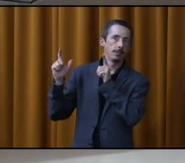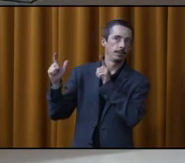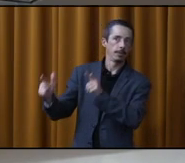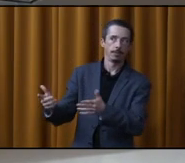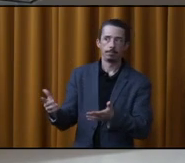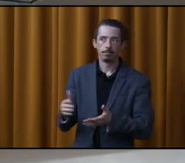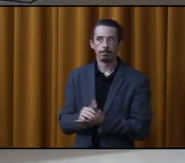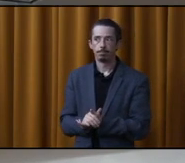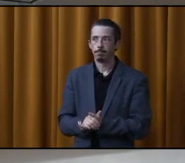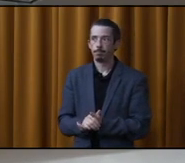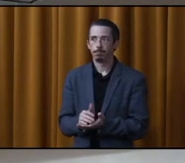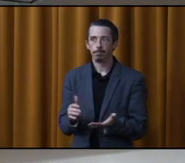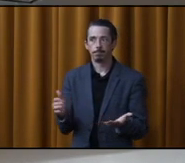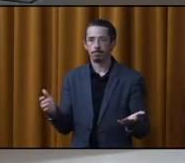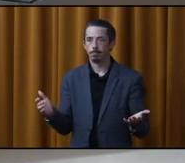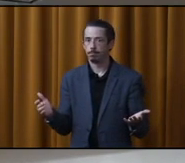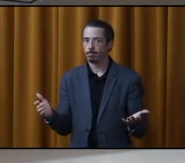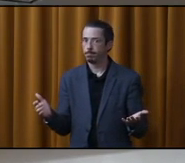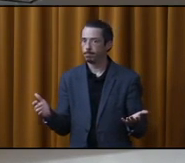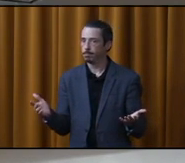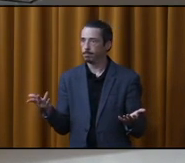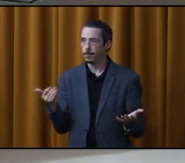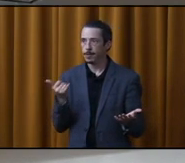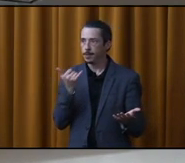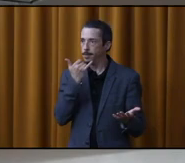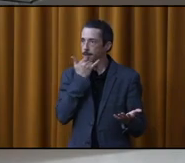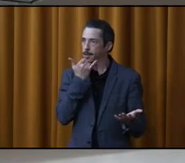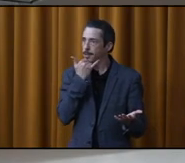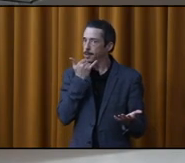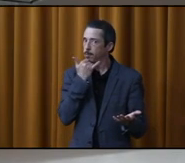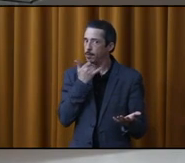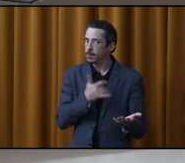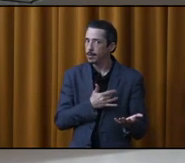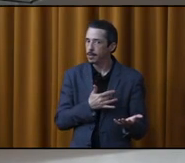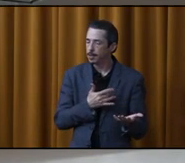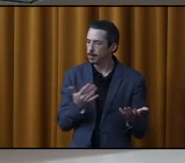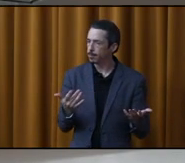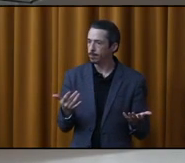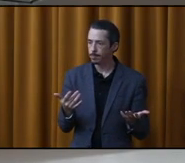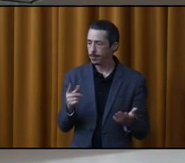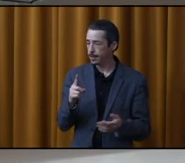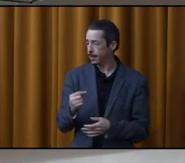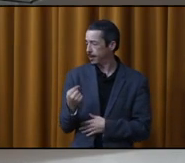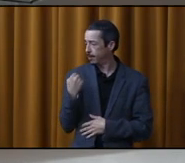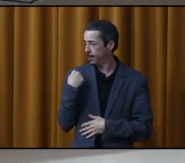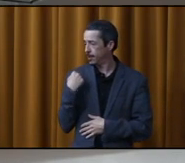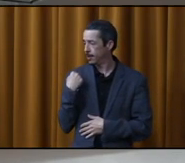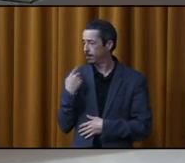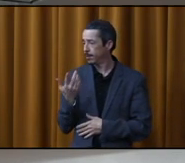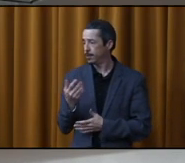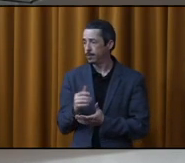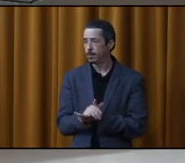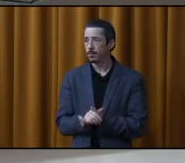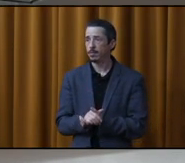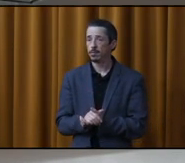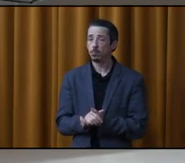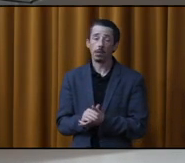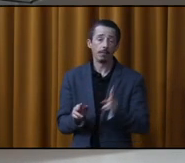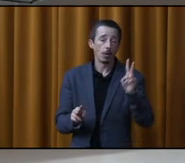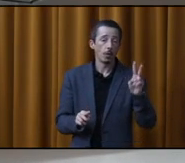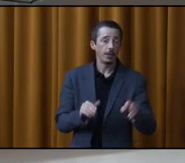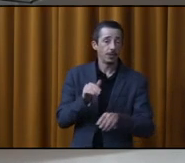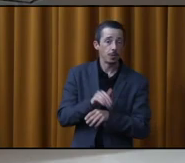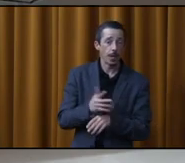bien, je ne sais pas qu'est-ce qui se passe, là, mais comme dimanche passé et les vendredis soirs,